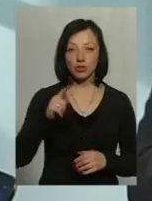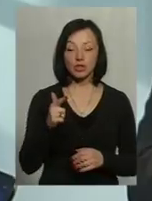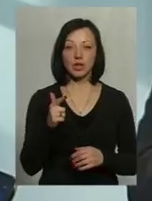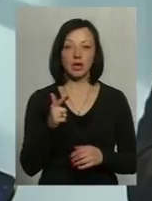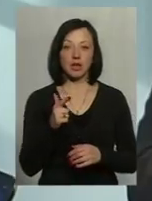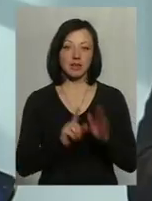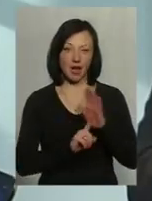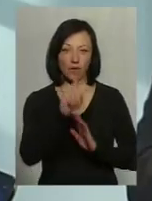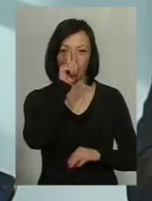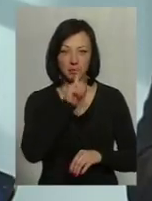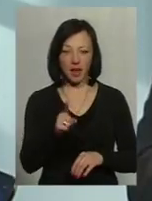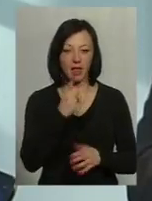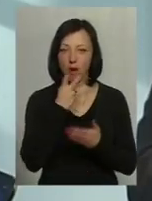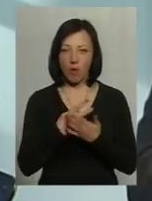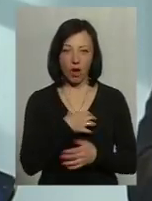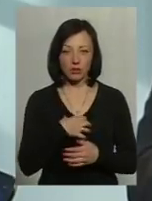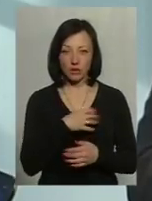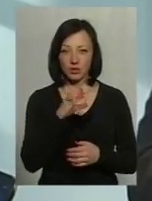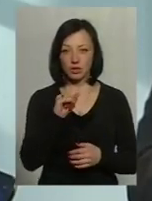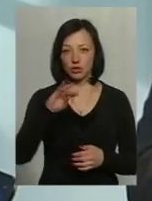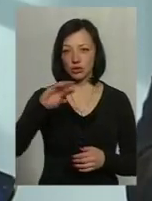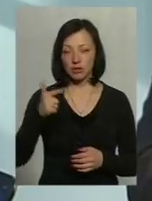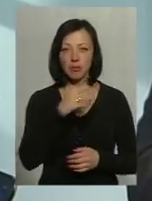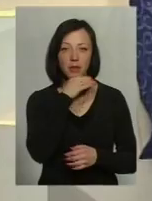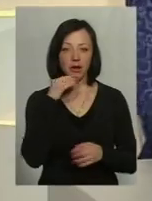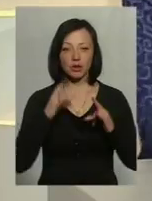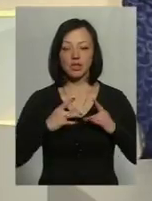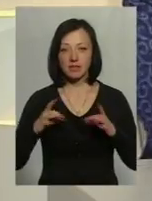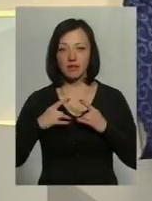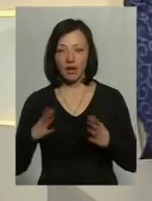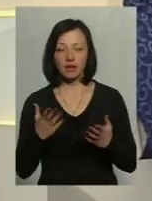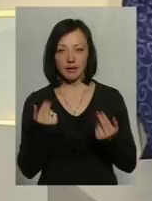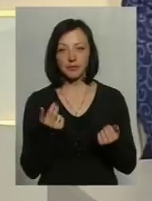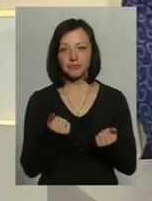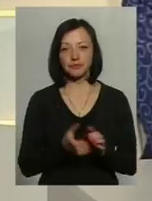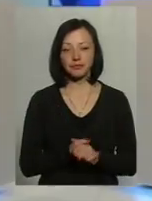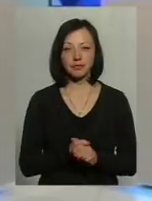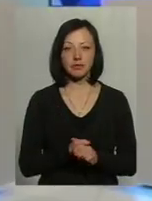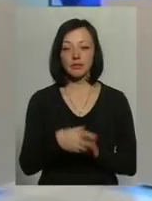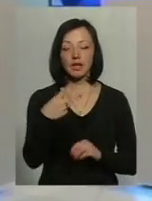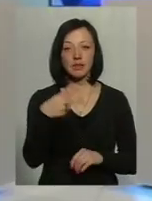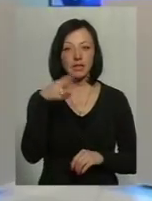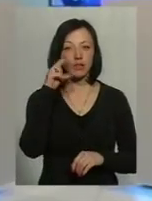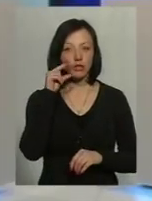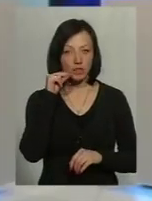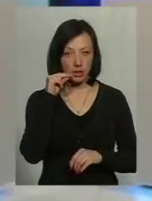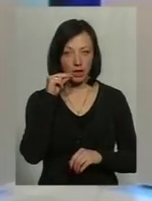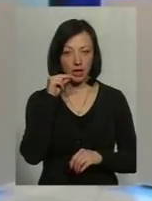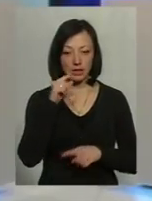стартовий місяць, хоча він і не показовий січень місяць, не думаю, що січень... Багато свят. Так, так, так. Але 20 числа місяця